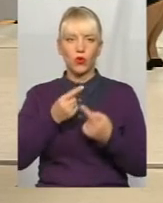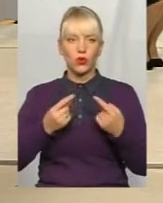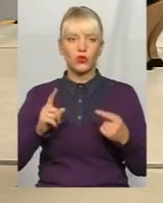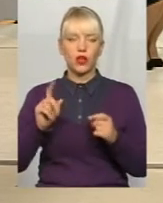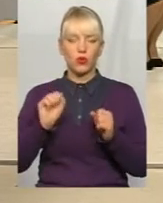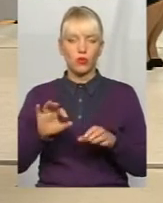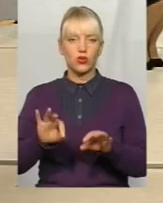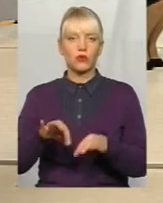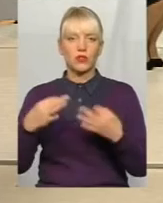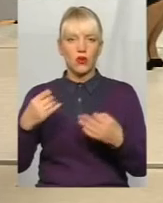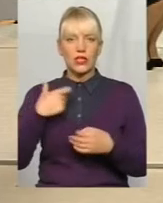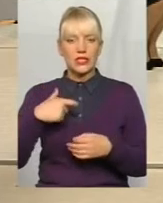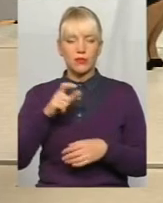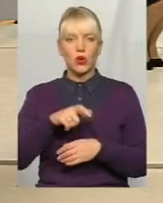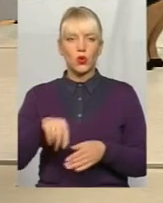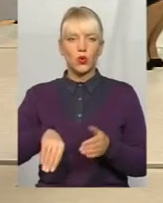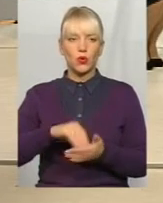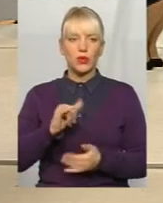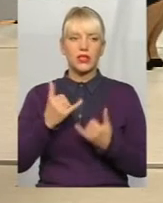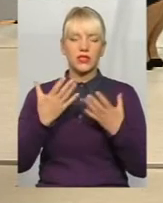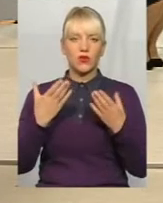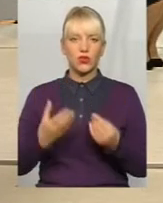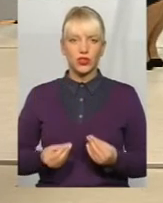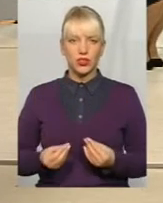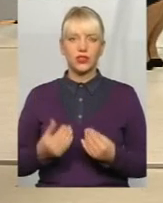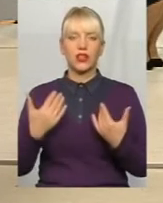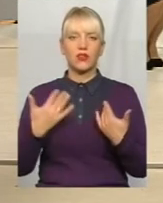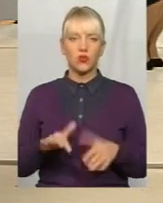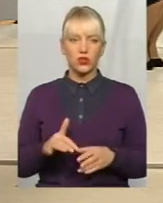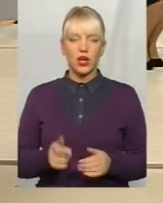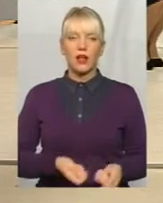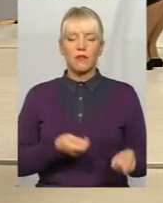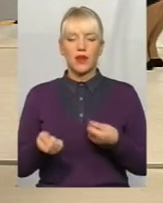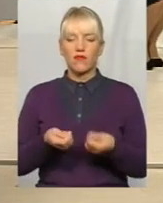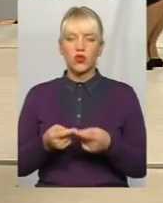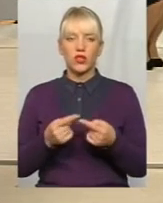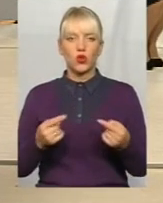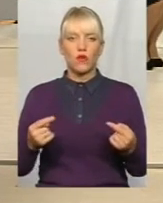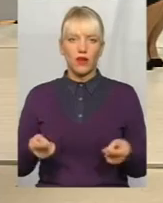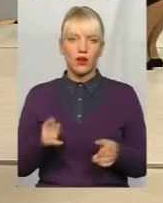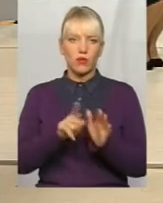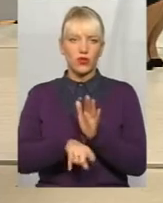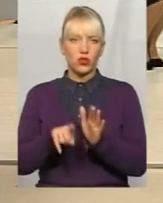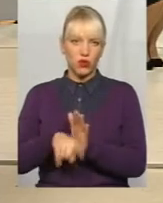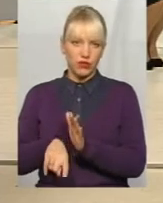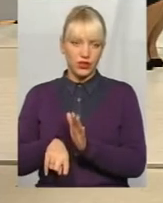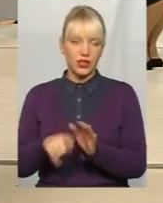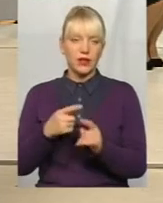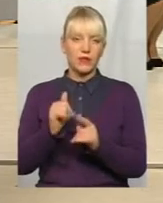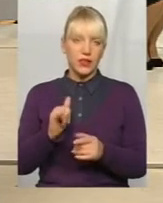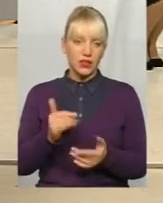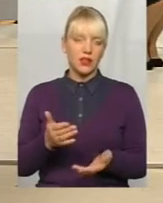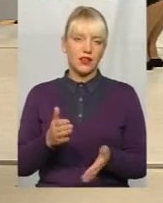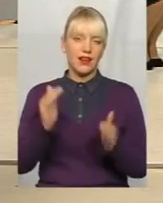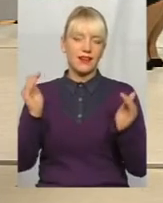позволити себе люди купити. І на сьогоднішній день вже привозять товар більш дешевий, соответственно,